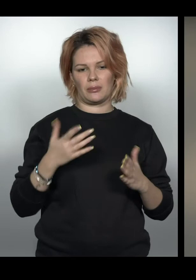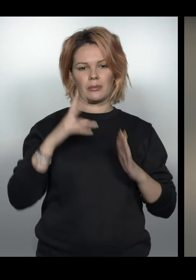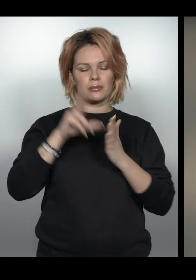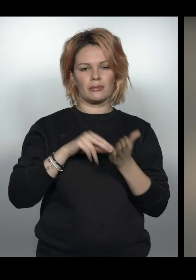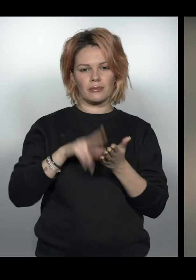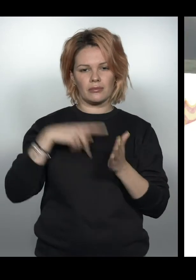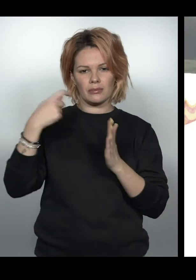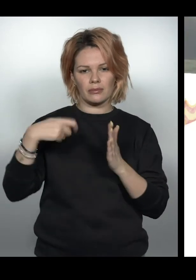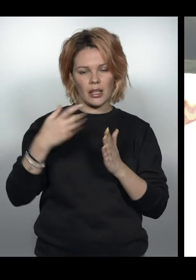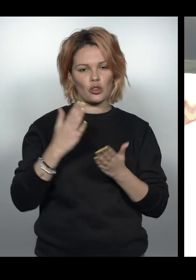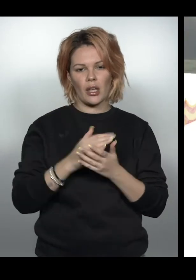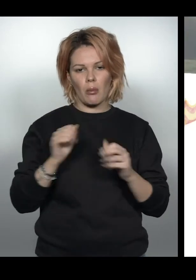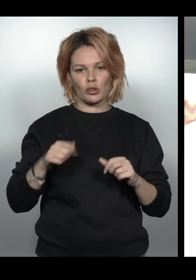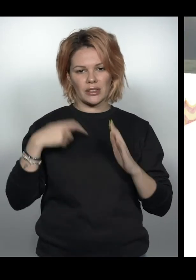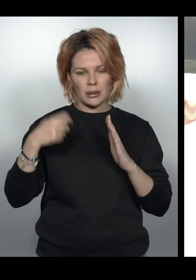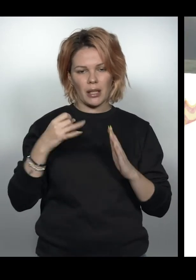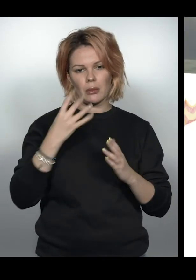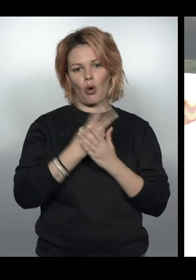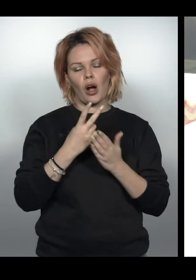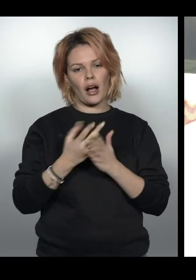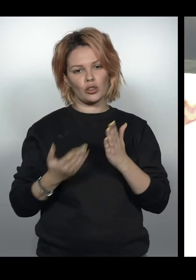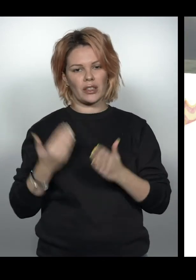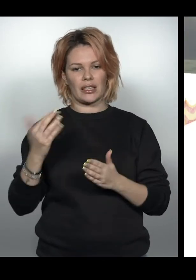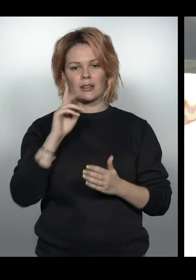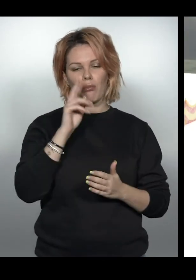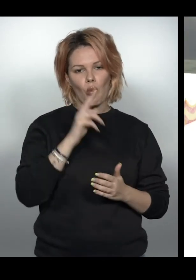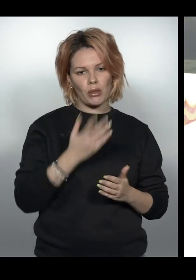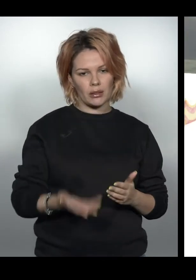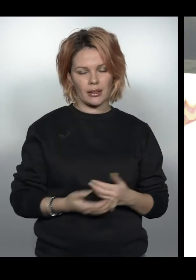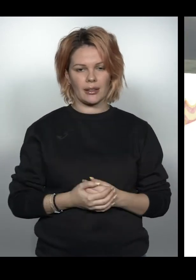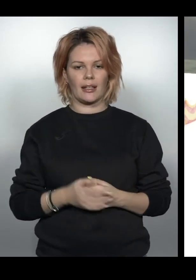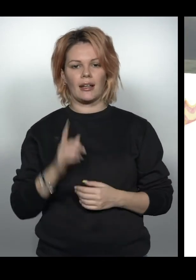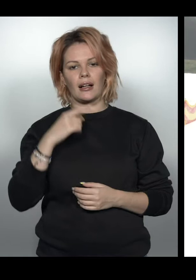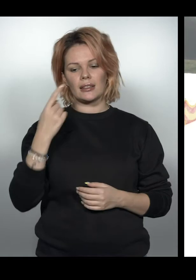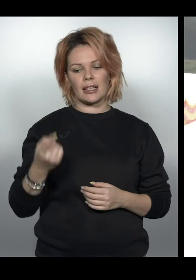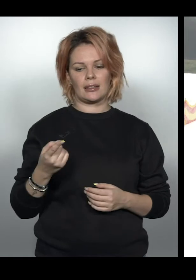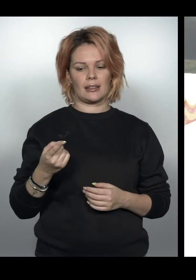відеоносії, якщо у нас є можливість, знімати їх, вказувати їм їхні помилки,